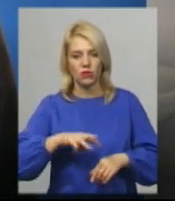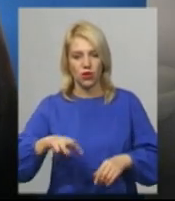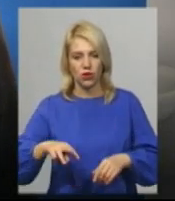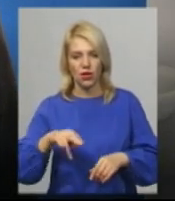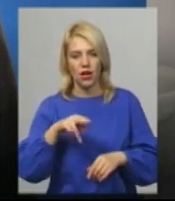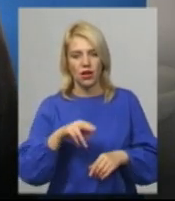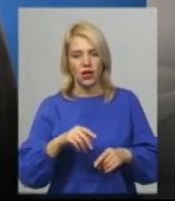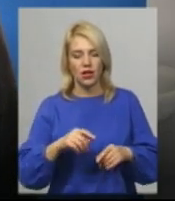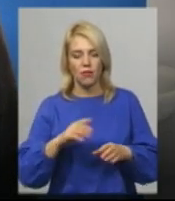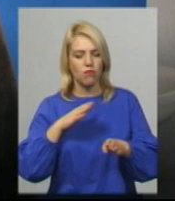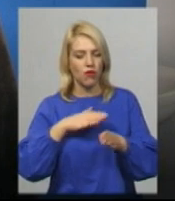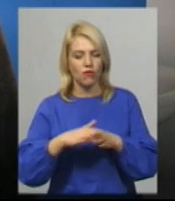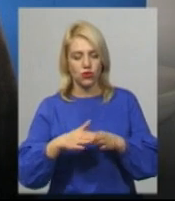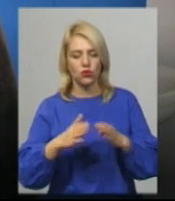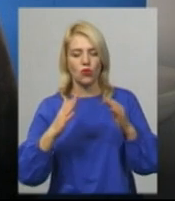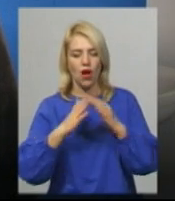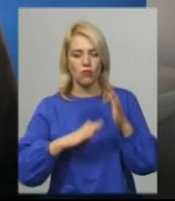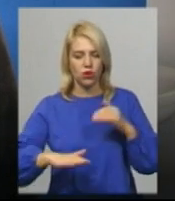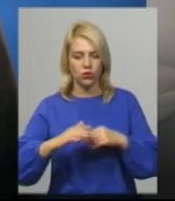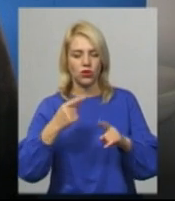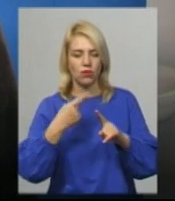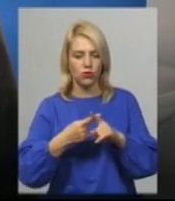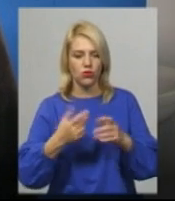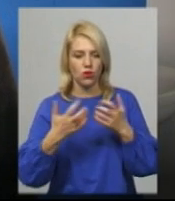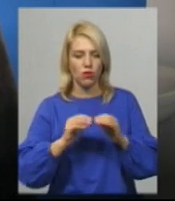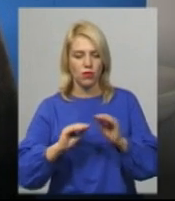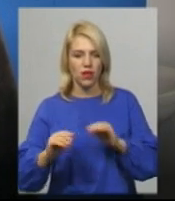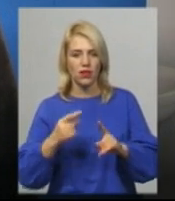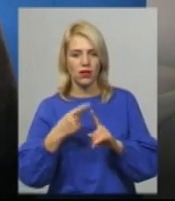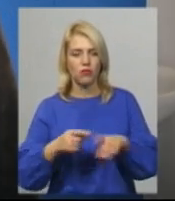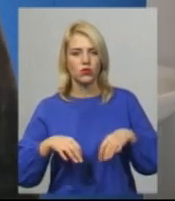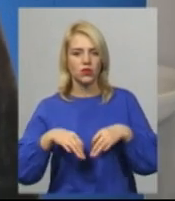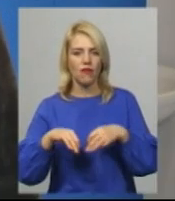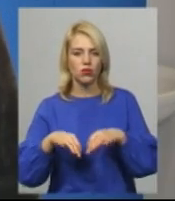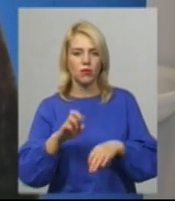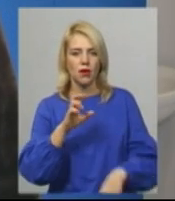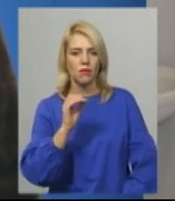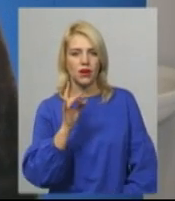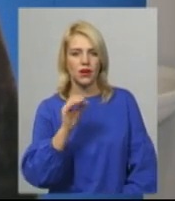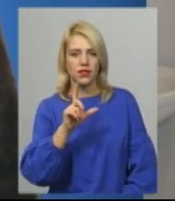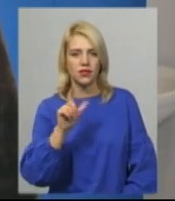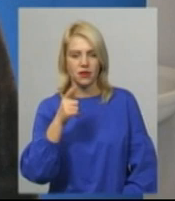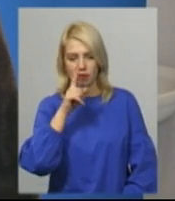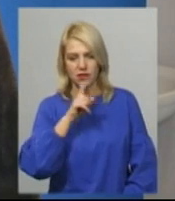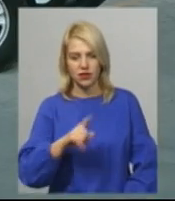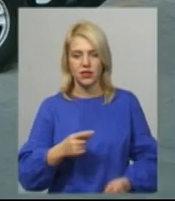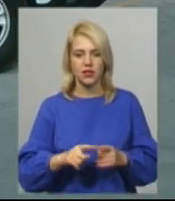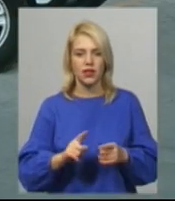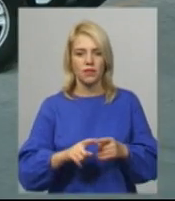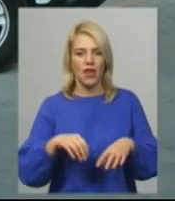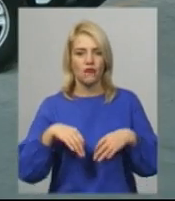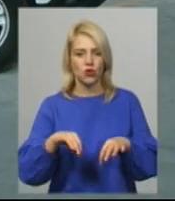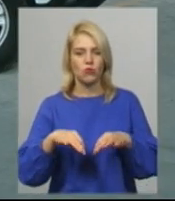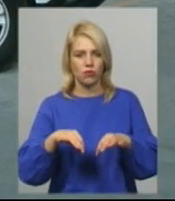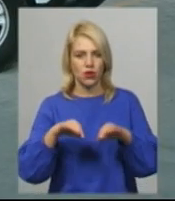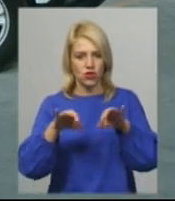амбулаторія, плюс обладнання, плюс автомобіль, який був наданий в березні, місяць автомобіль підвищеної прохідності Рено